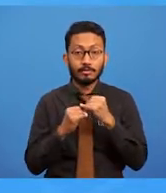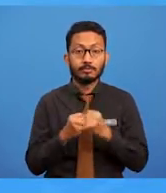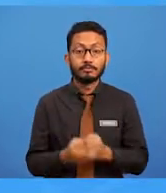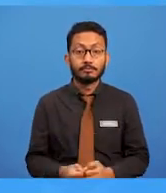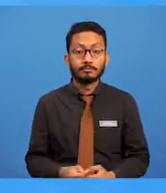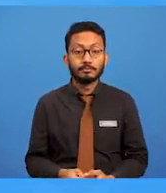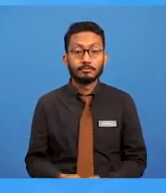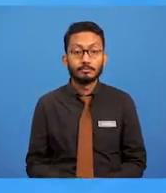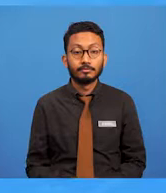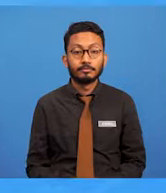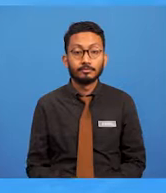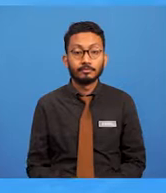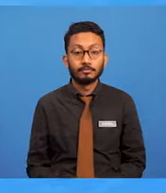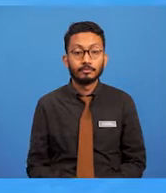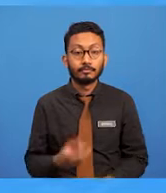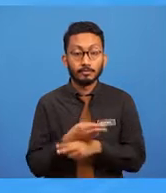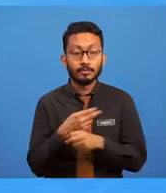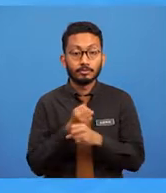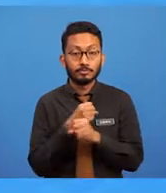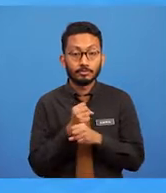reka bentuk penerbitat.